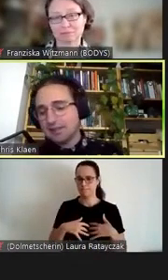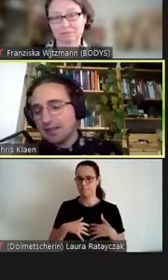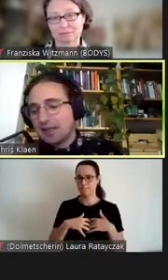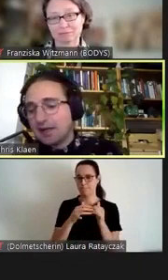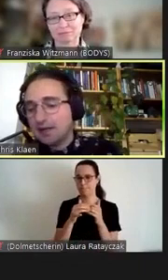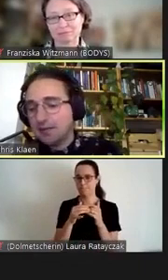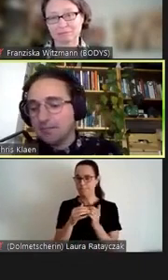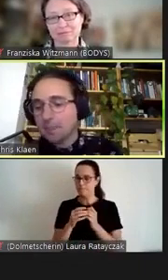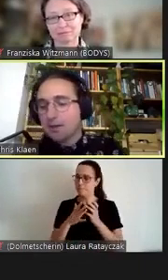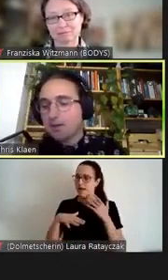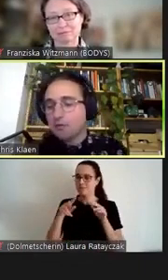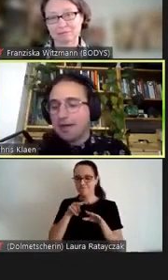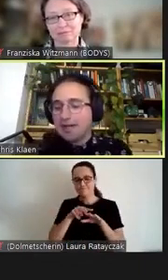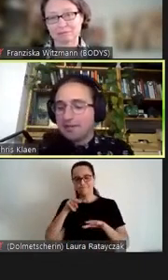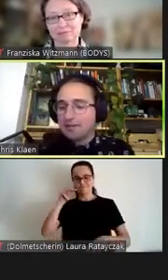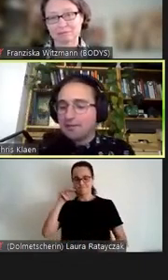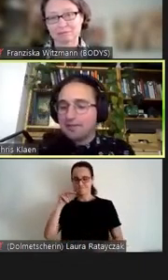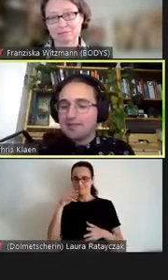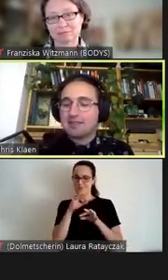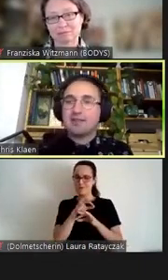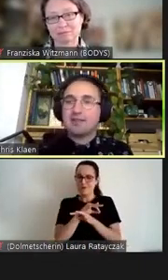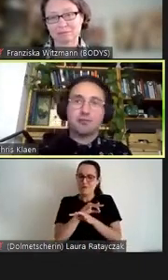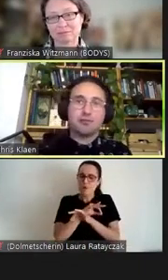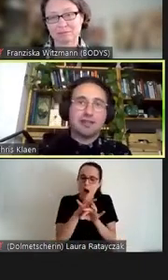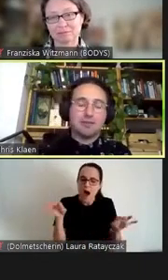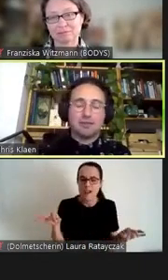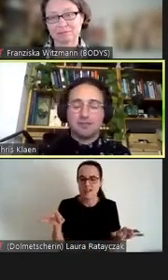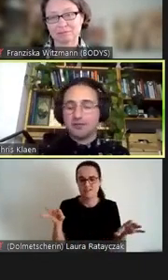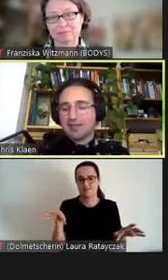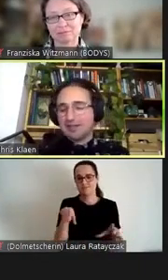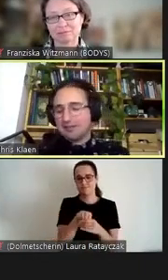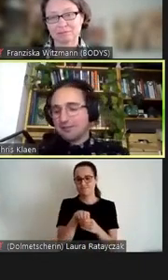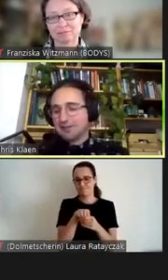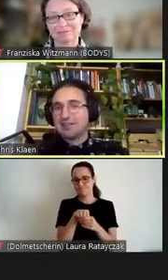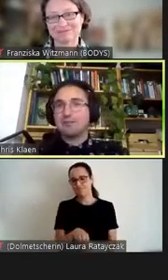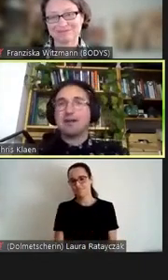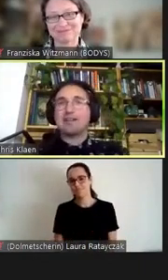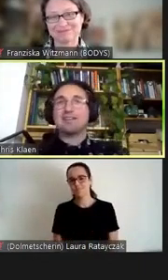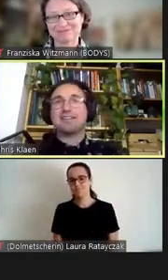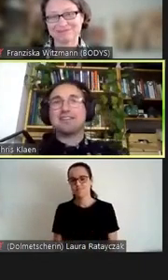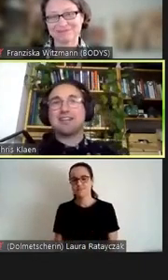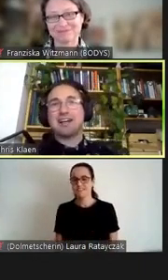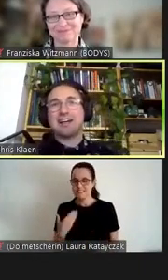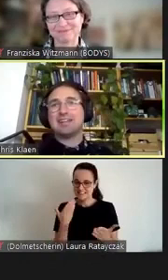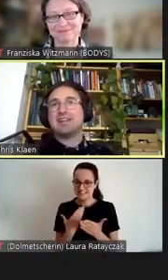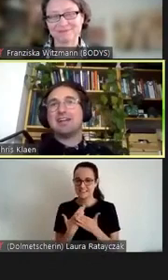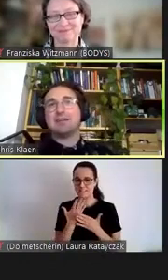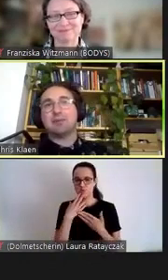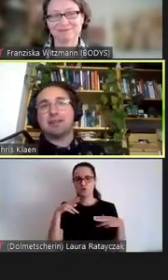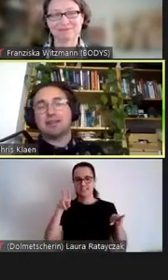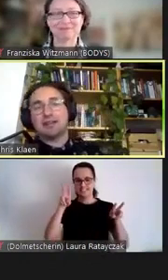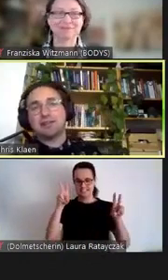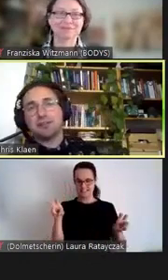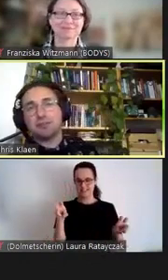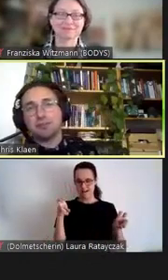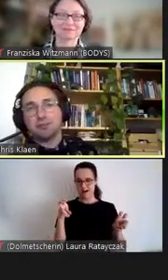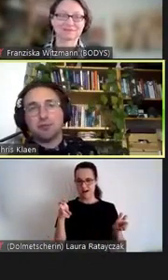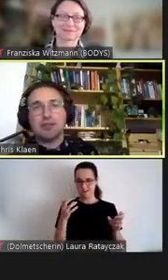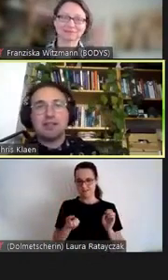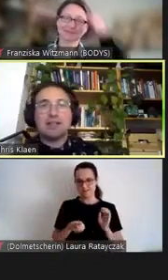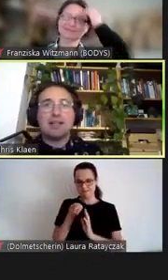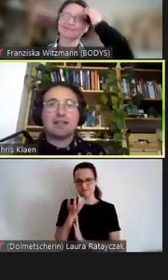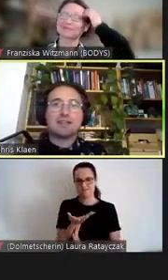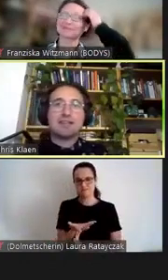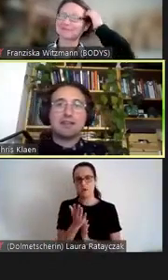denken, um alle mitzunehmen. Und da möchte ich eben ein Zitat hier einbringen aus dem